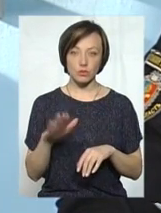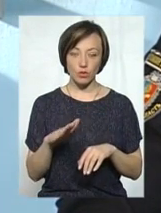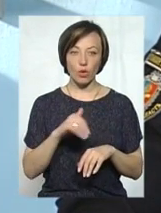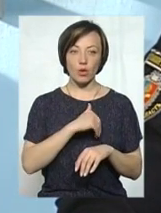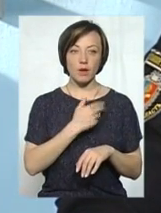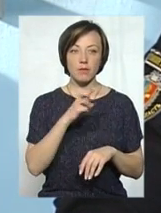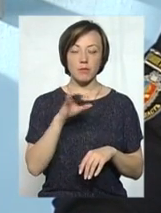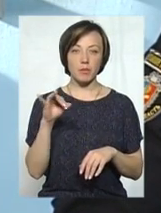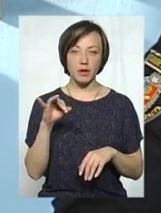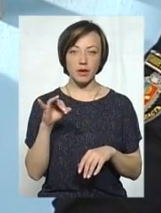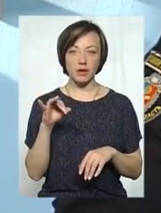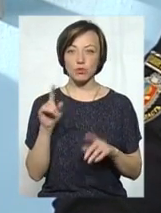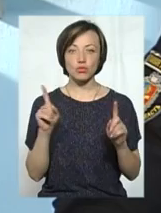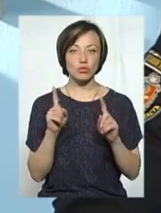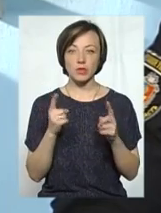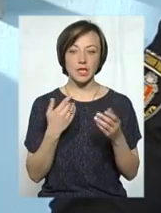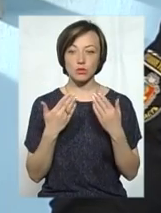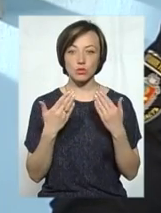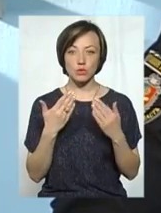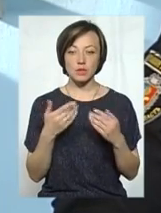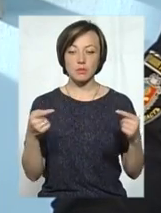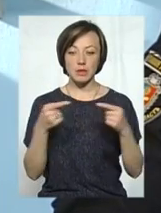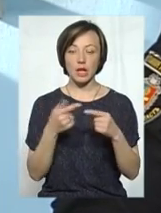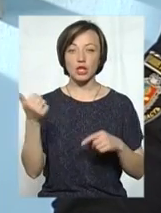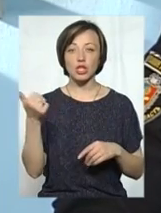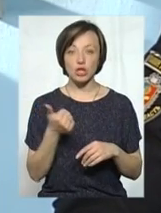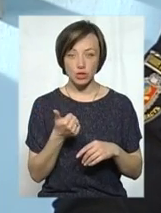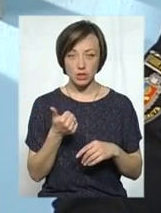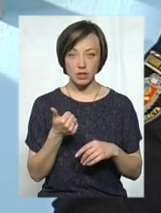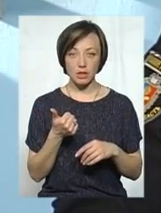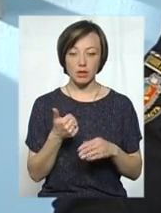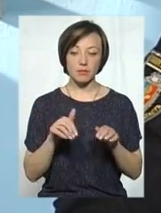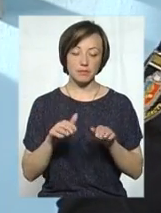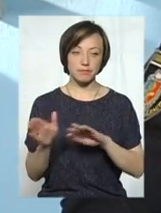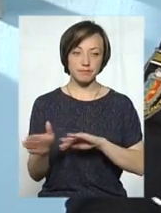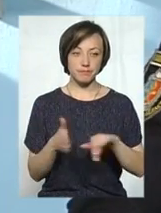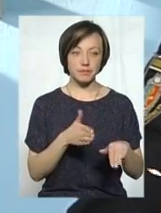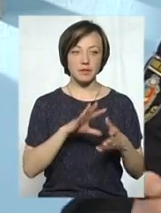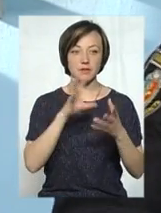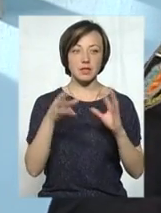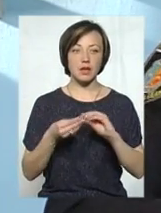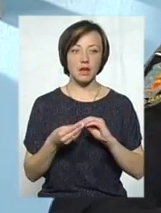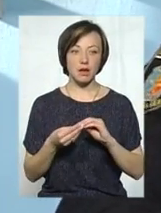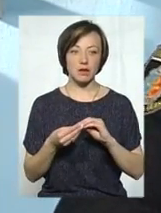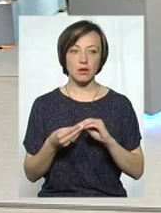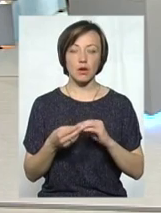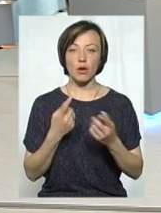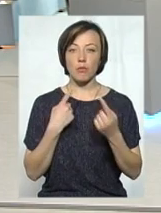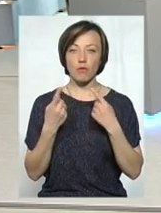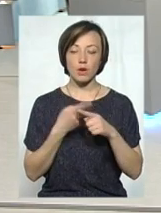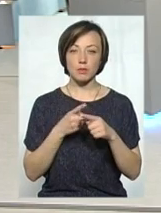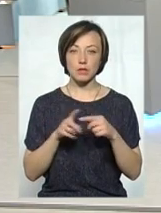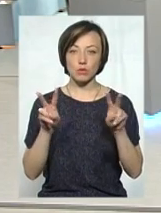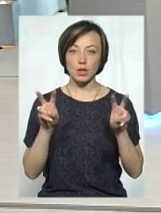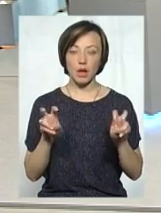що не стосується безпосередньої тижні безпеки дорожнього руху, ми відійдемо чуть-чуть, в загальному поговоримо на цю тему,